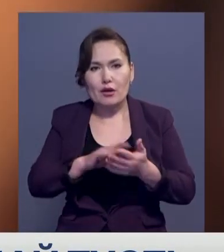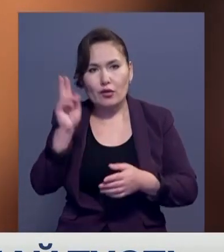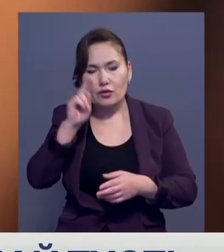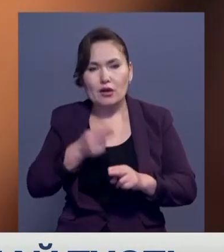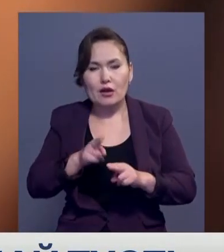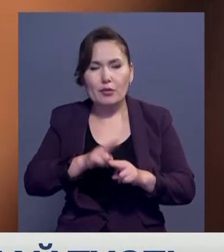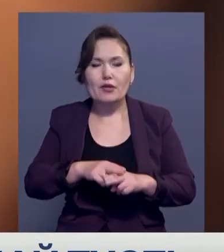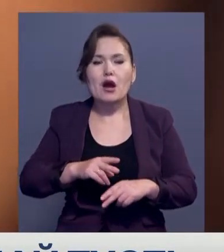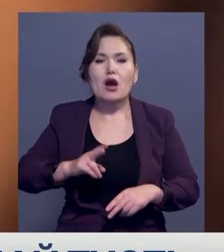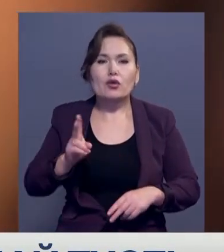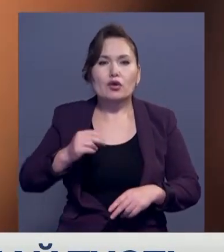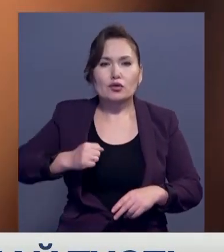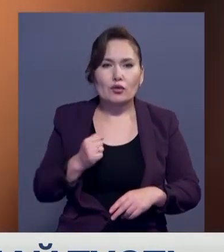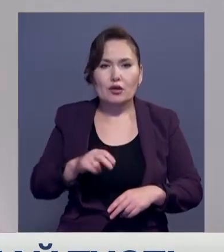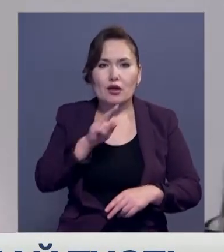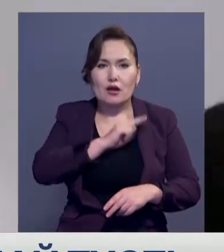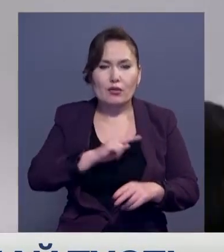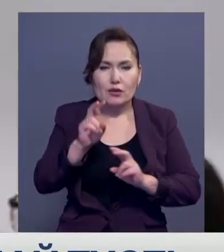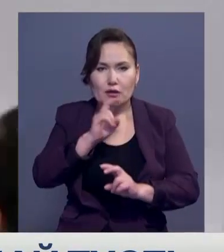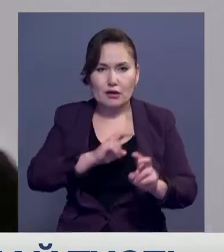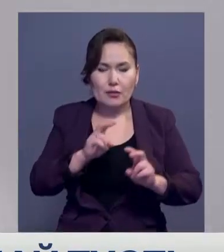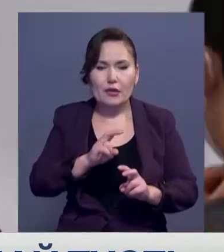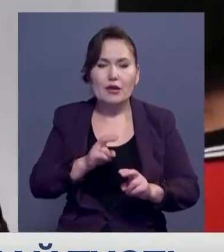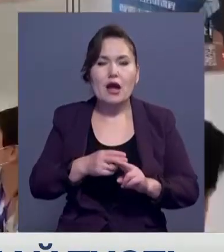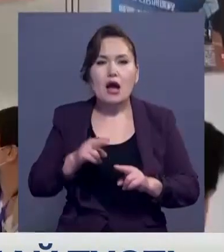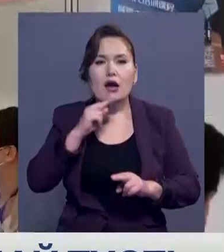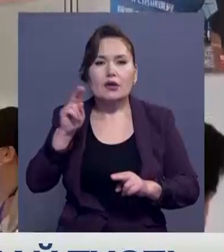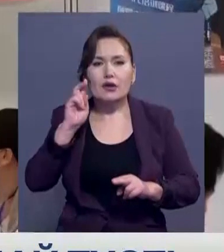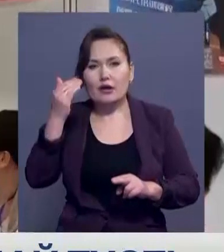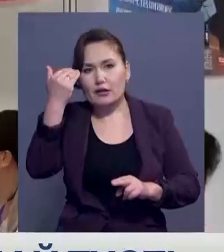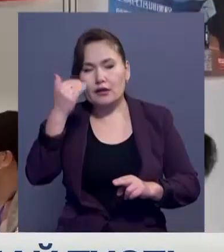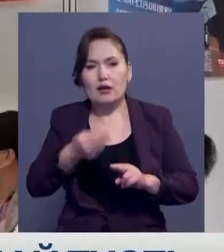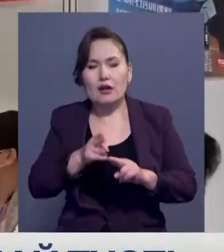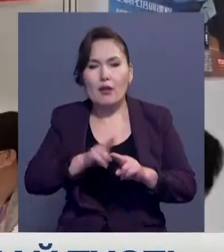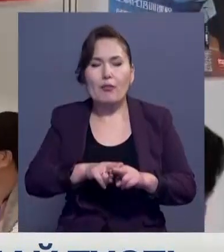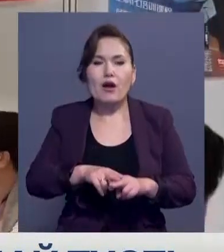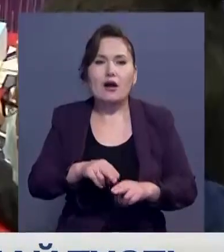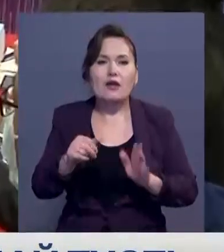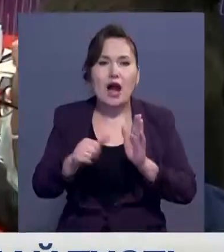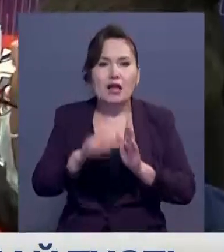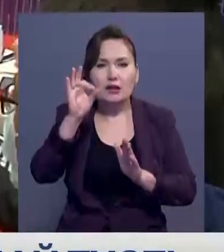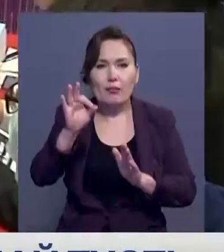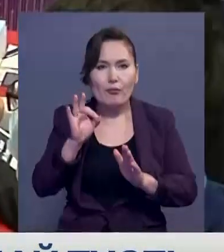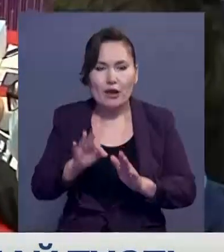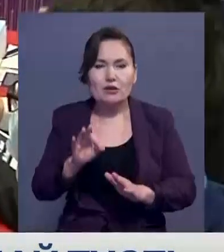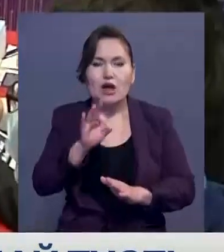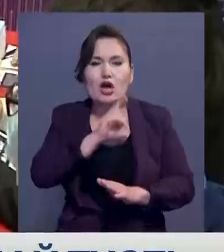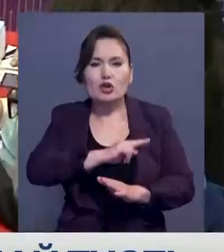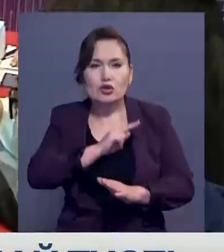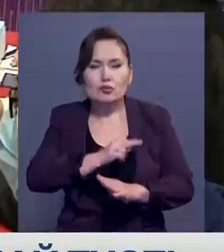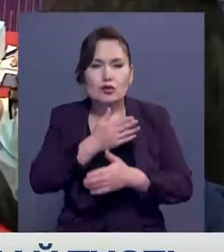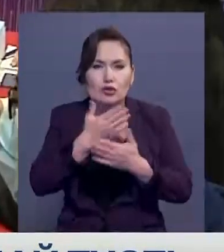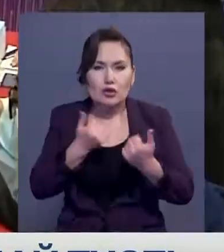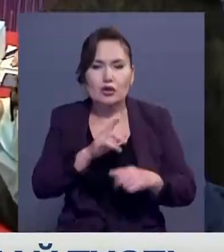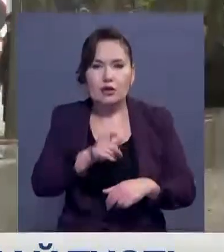кейбіреуі әлі күнге дейін жұмыссыздер жүр. Әзірше елдегі жұмыссыздық денгейі 6%-тен асқан жоқ. Ресмей мәлімет бойынша бейлғы